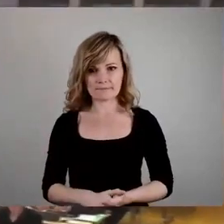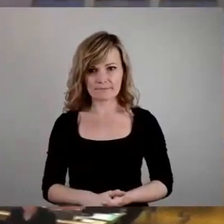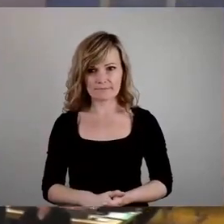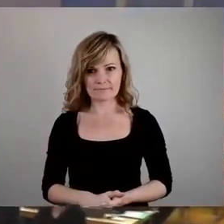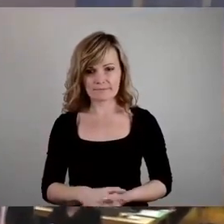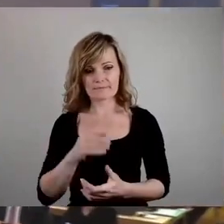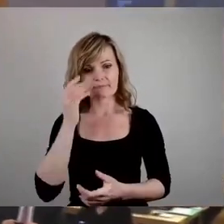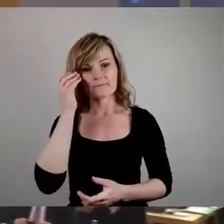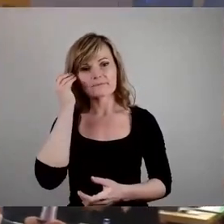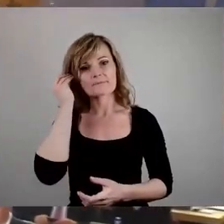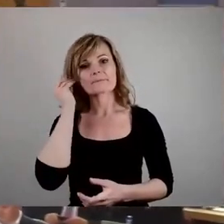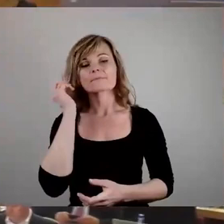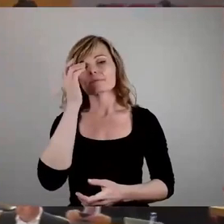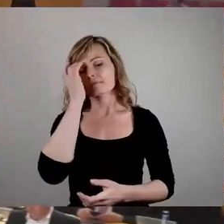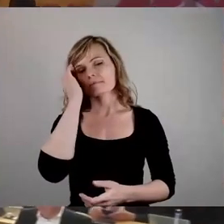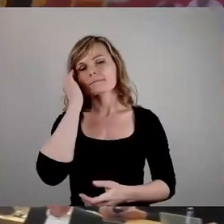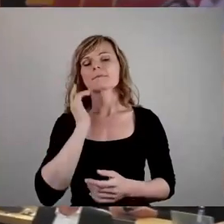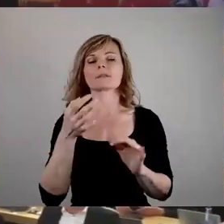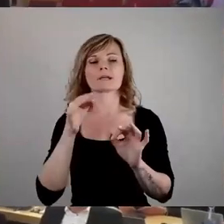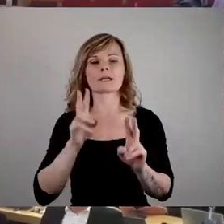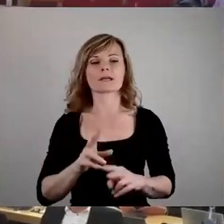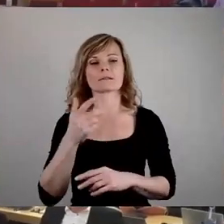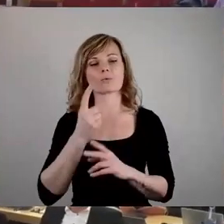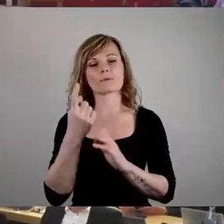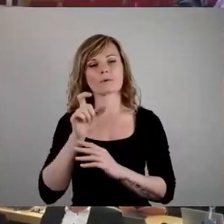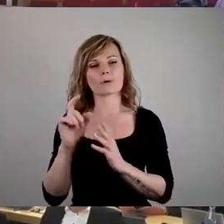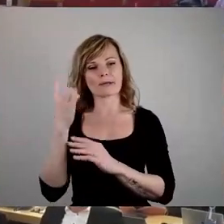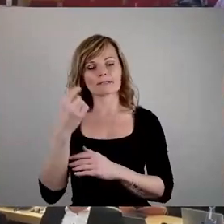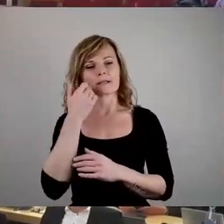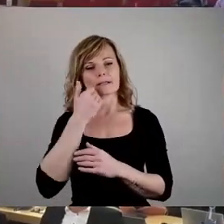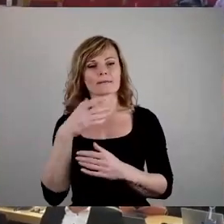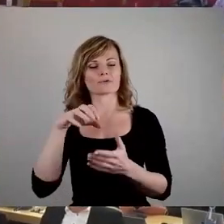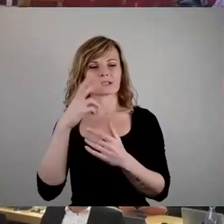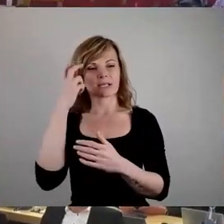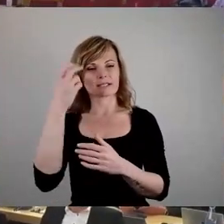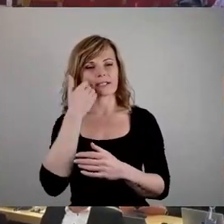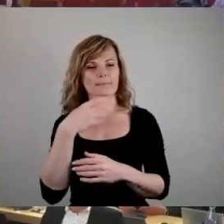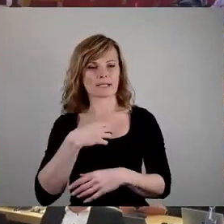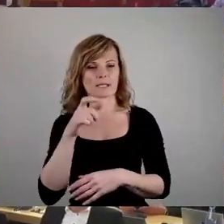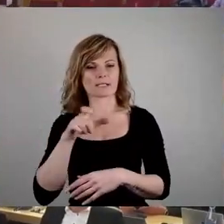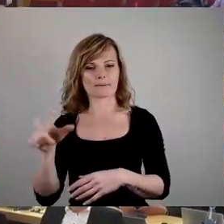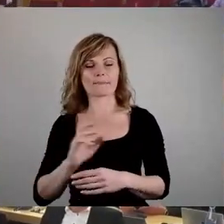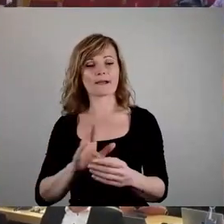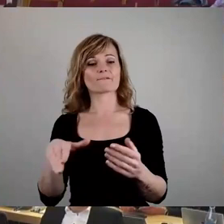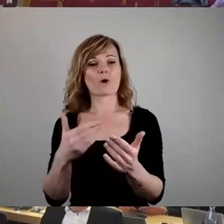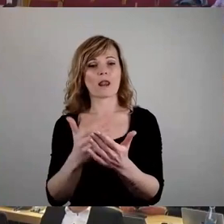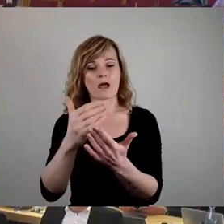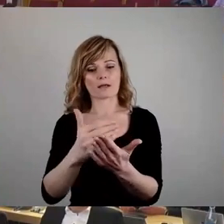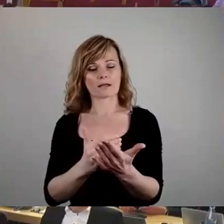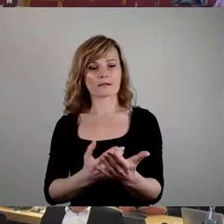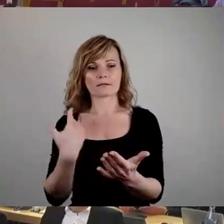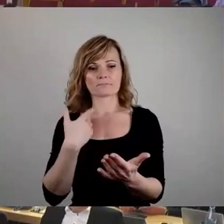Sehr geehrter Herr Oberbürgermeister, sehr geehrte Stadträder, liebe Dresdner. Die Vorlage an sich ist ja ziemlich unspektakulär und wird sicherlich auch eine